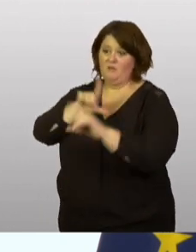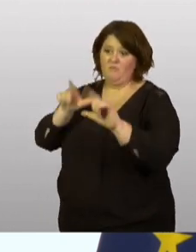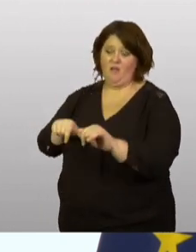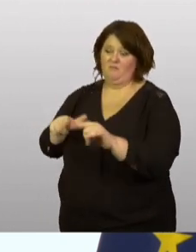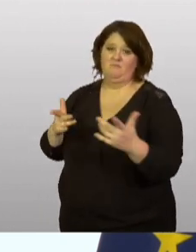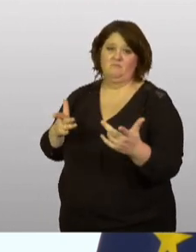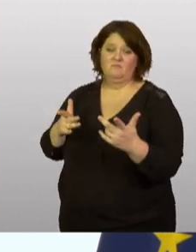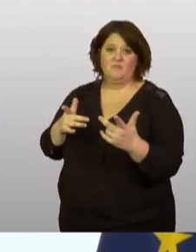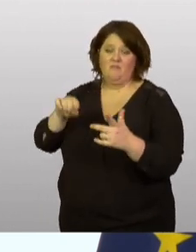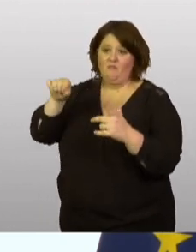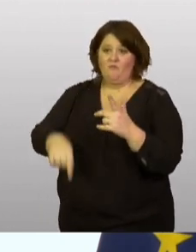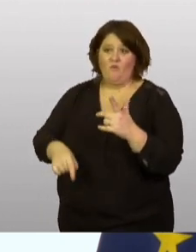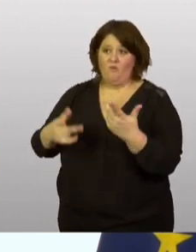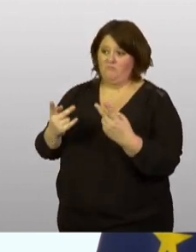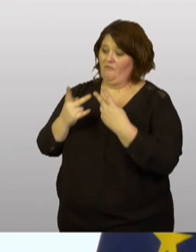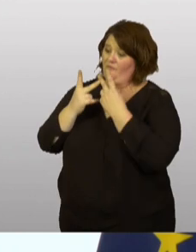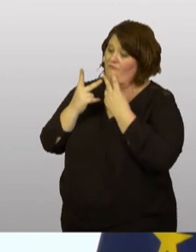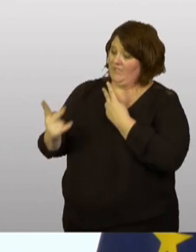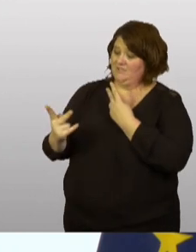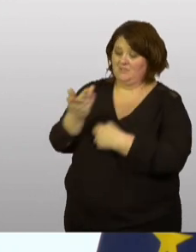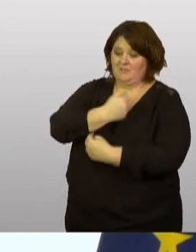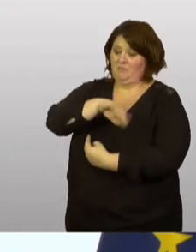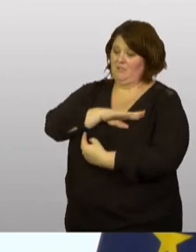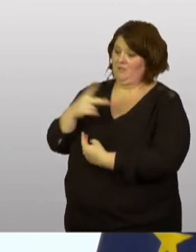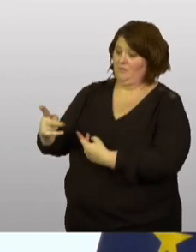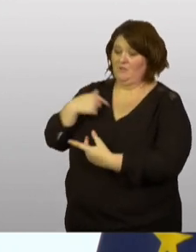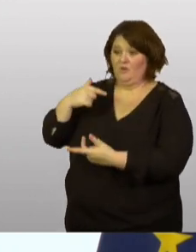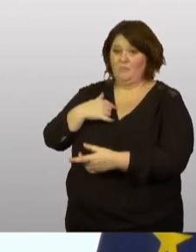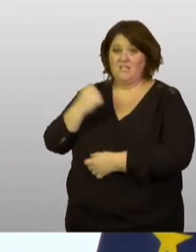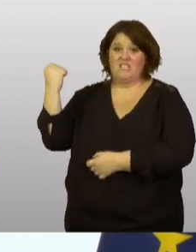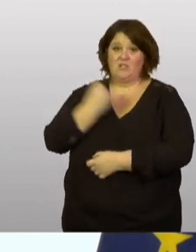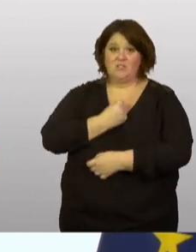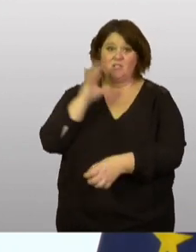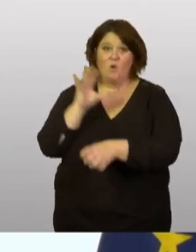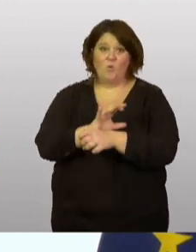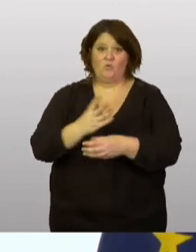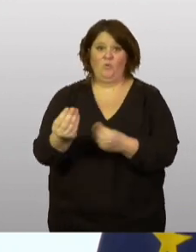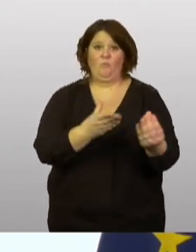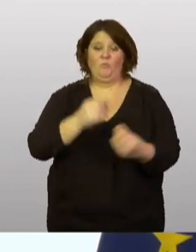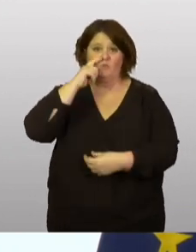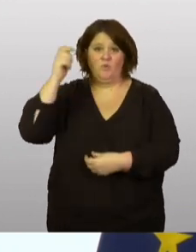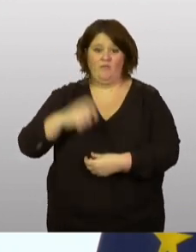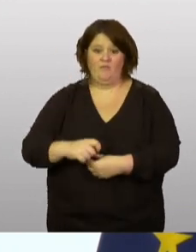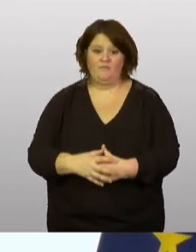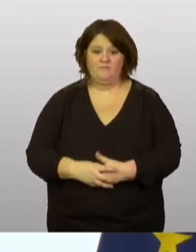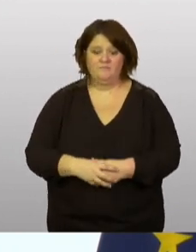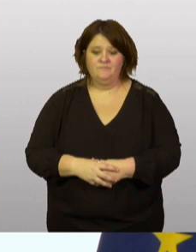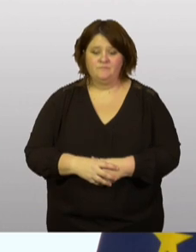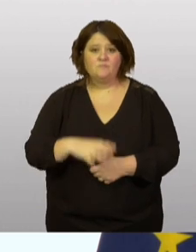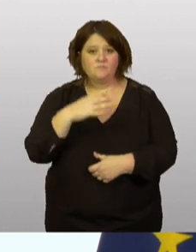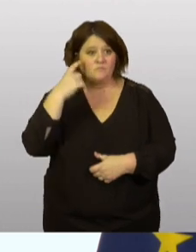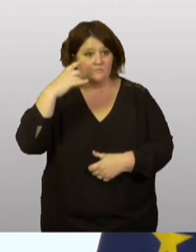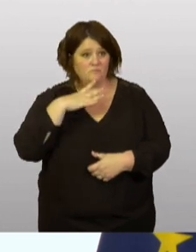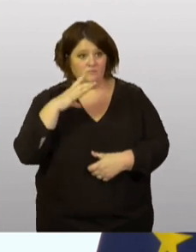être mis devant leurs responsabilités. Et ça doit être considéré comme le génocide contre le peuple ukrainien. Nous avons une question